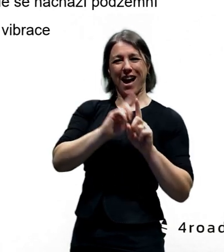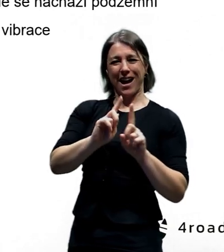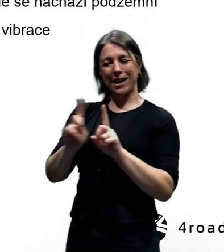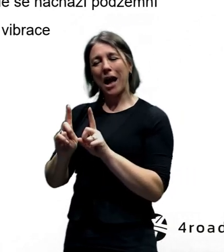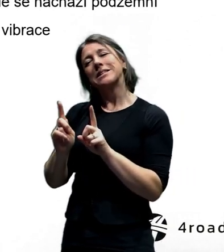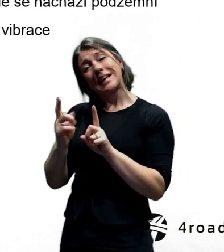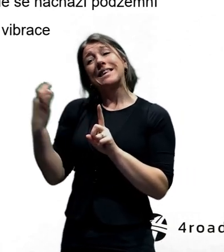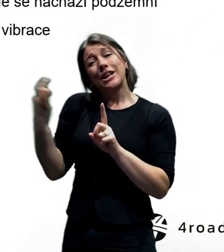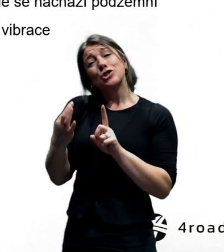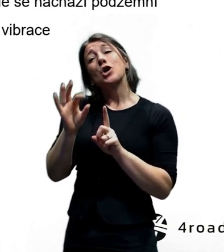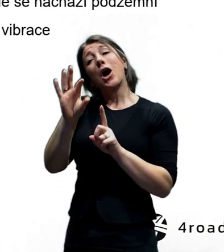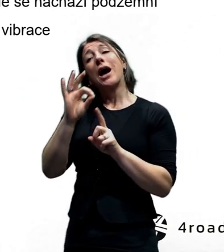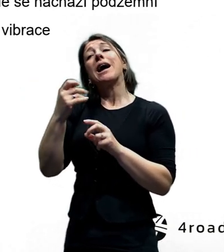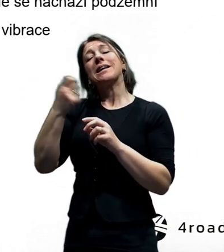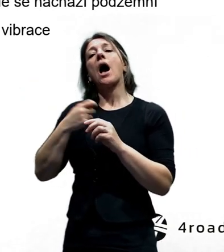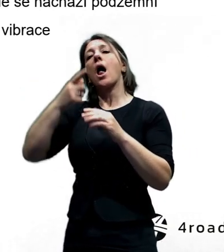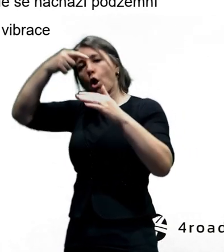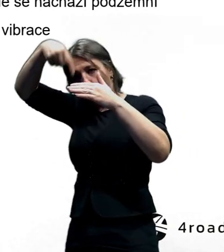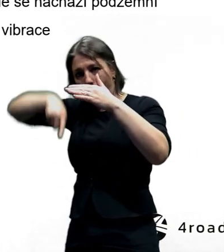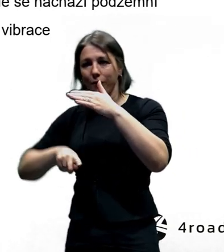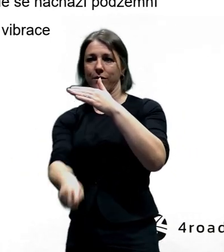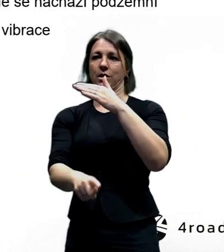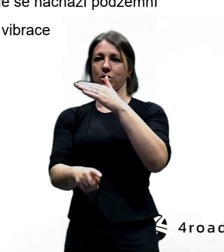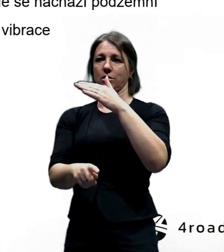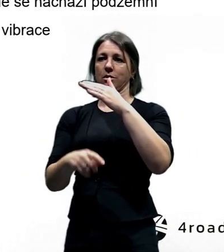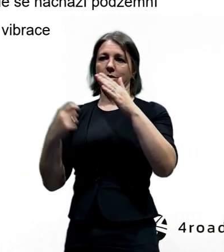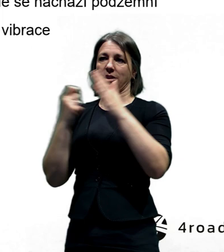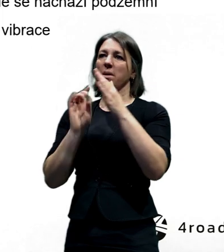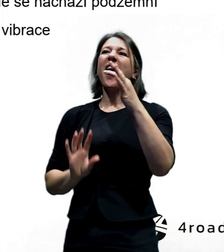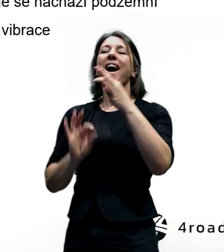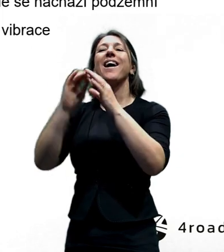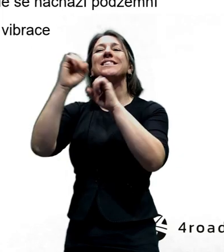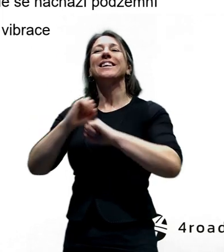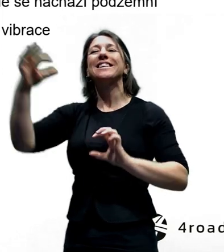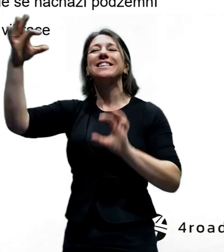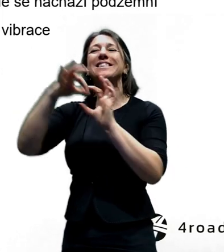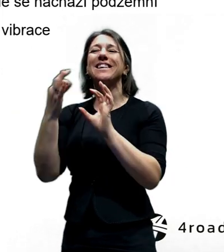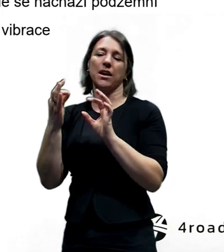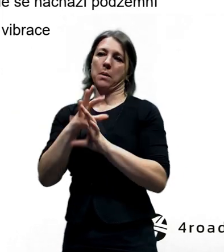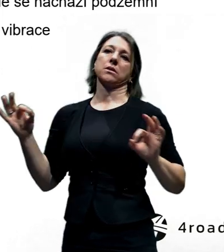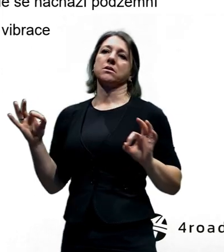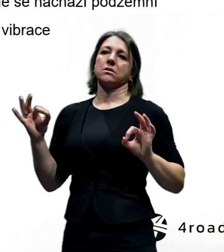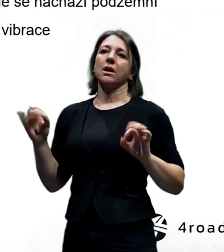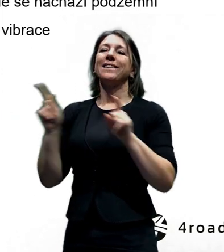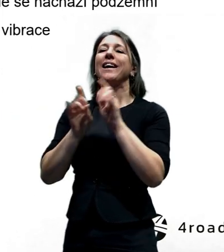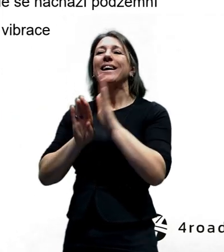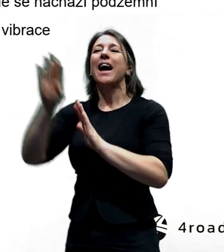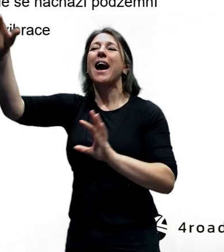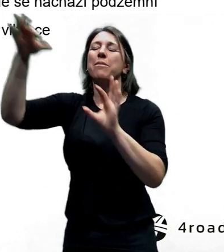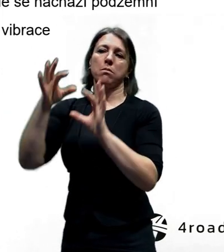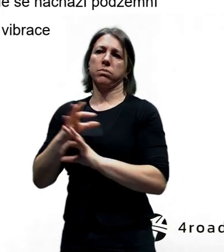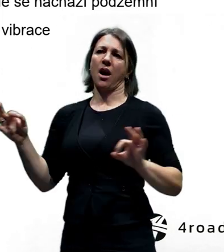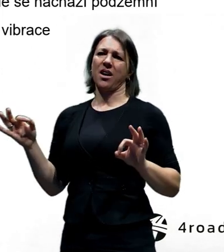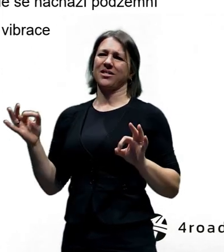pokud by se z toho staly tunely pod Prahou, nikoli v Proprahu a neměly by ty vazby na povrch a ten napojení těch rám. A obecně je to